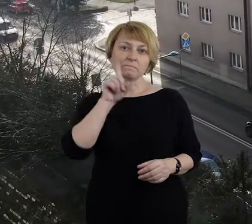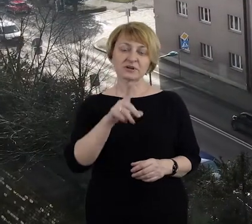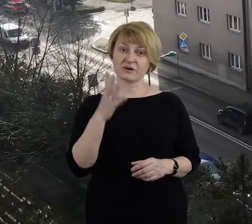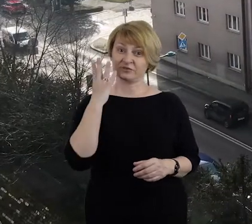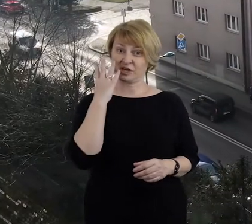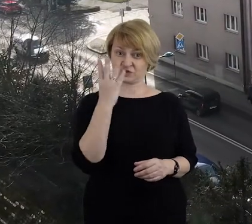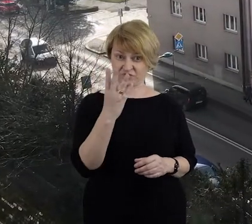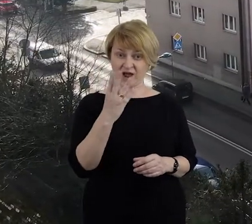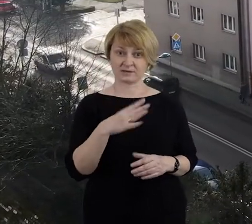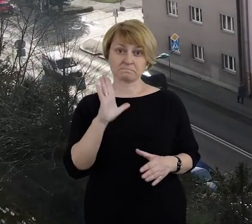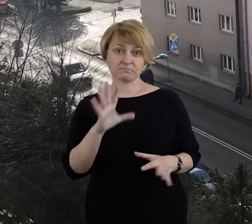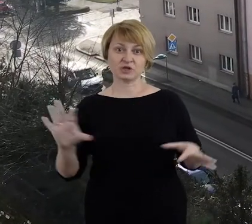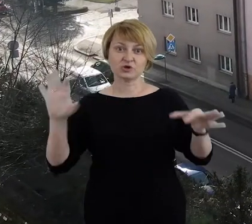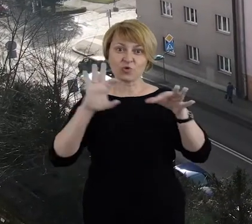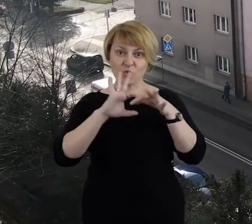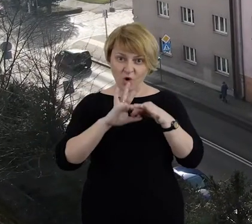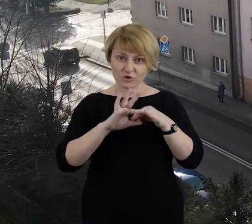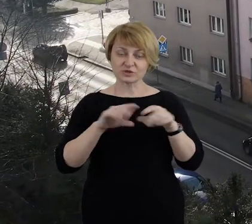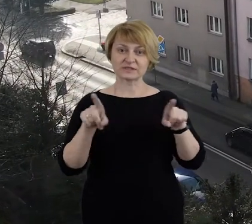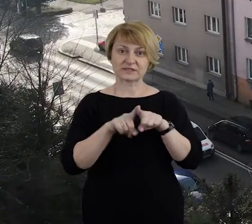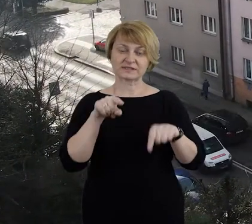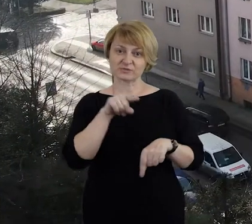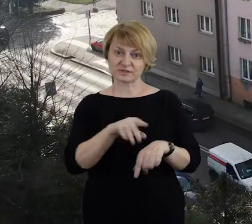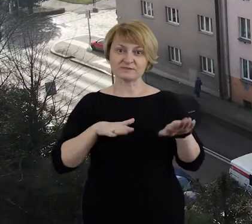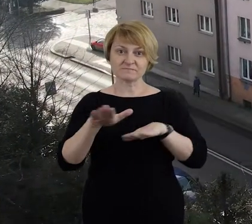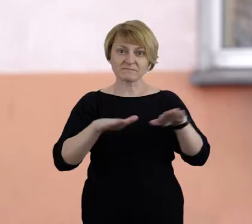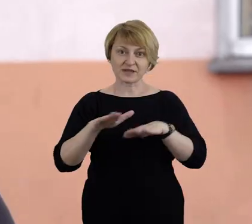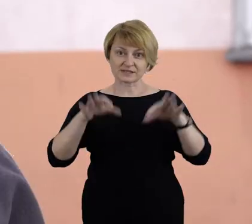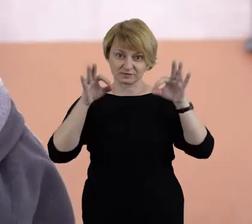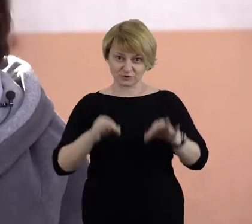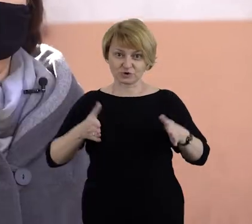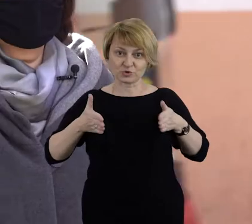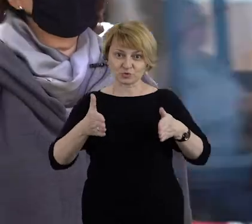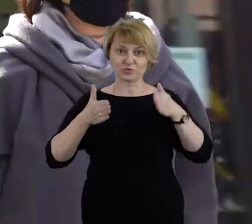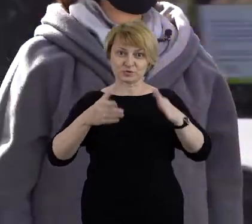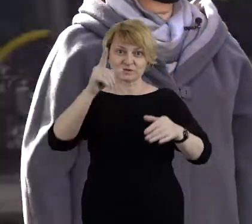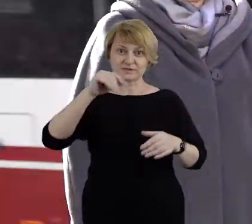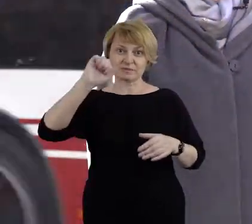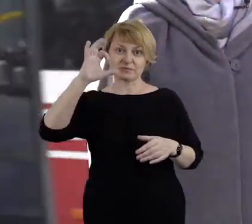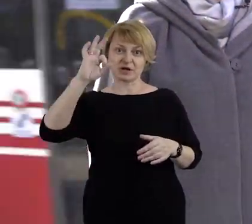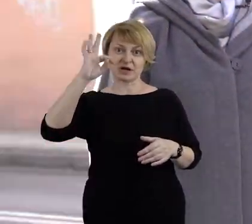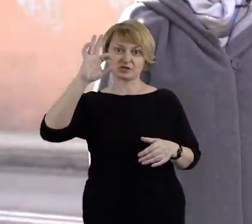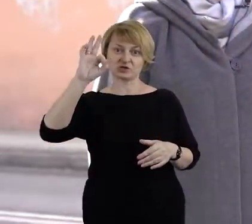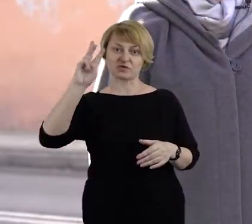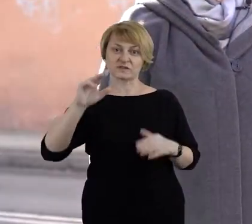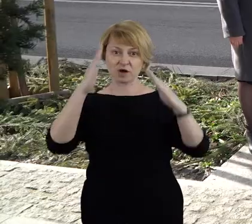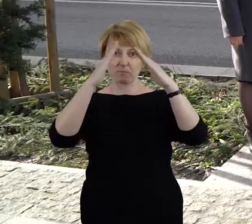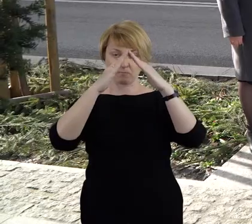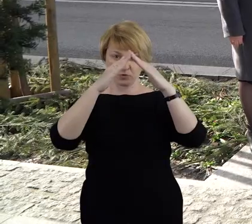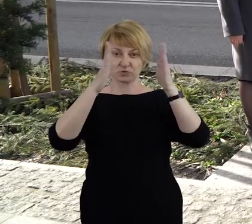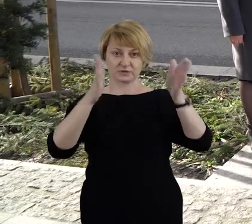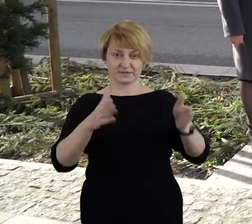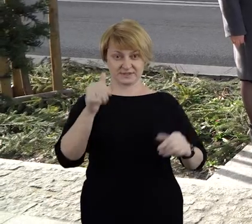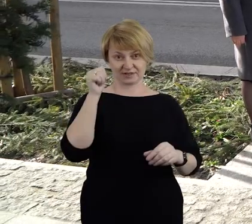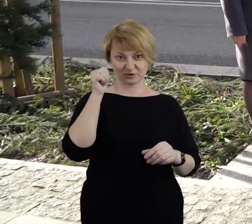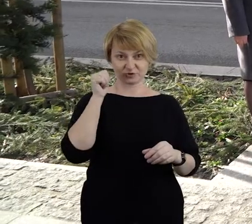Prawda czwarta będzie się łączyć także i z tym miejscem dzisiaj. Ulica Piastowska i budynek, który jest za nami,